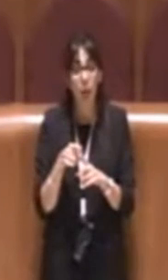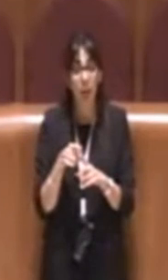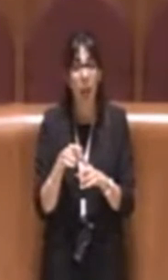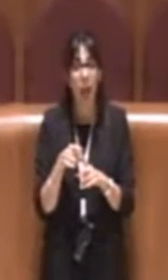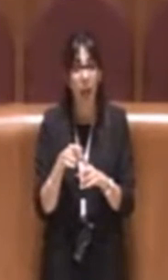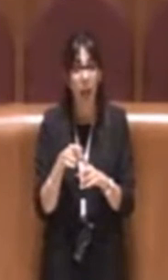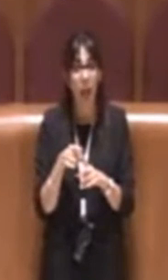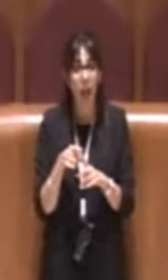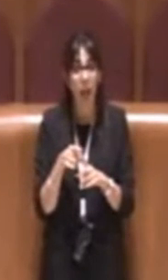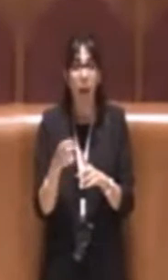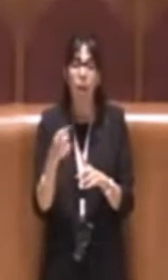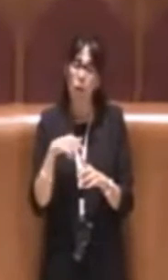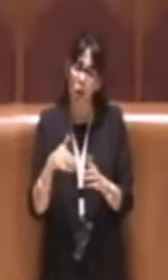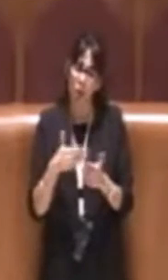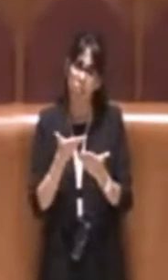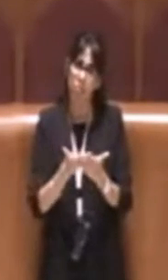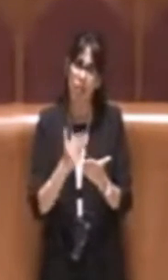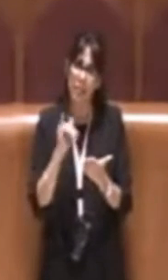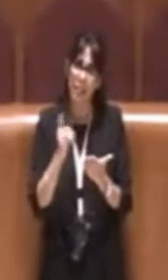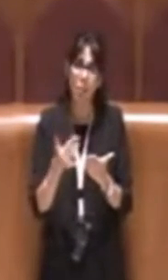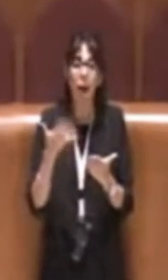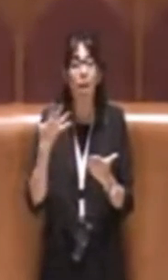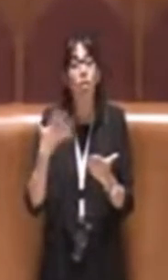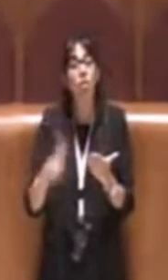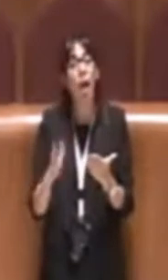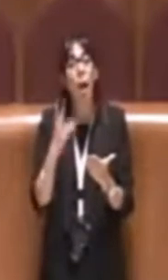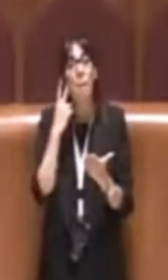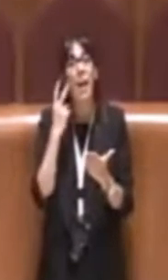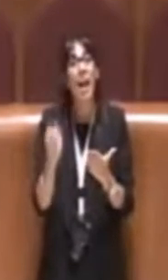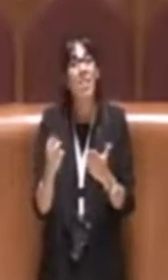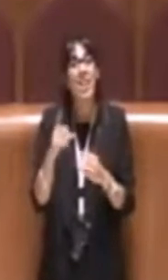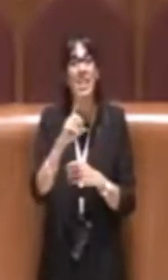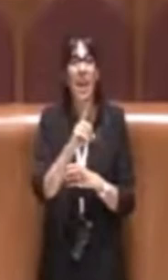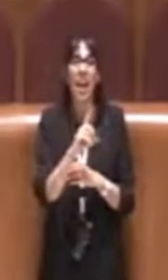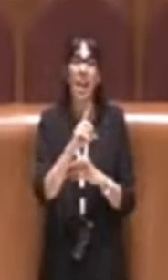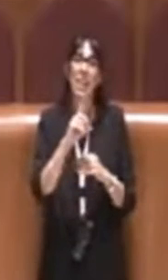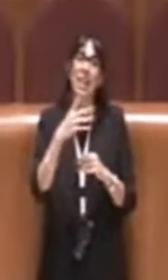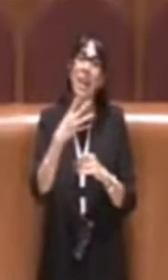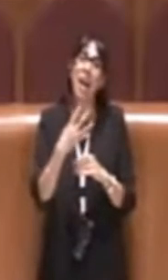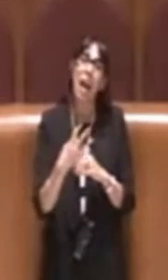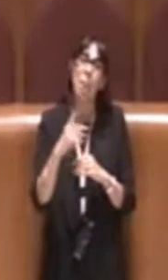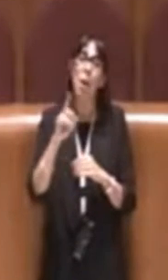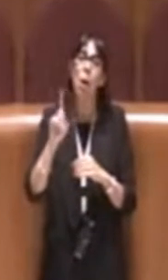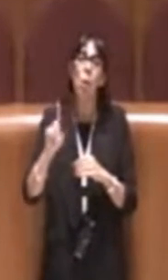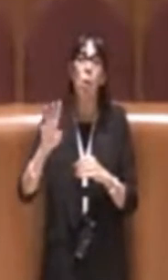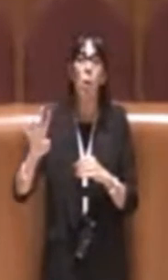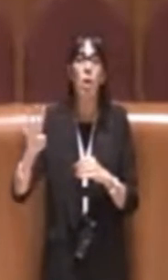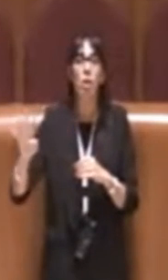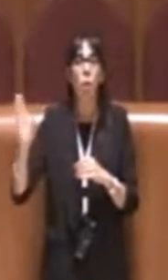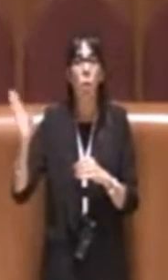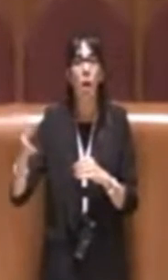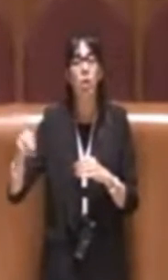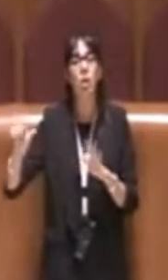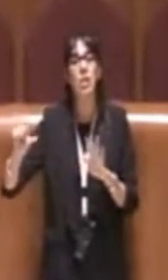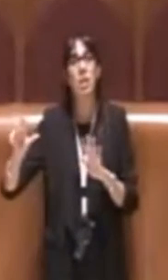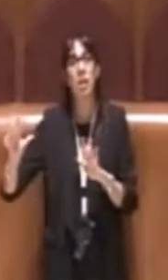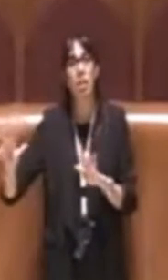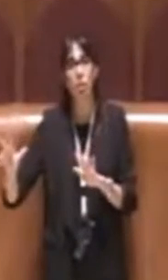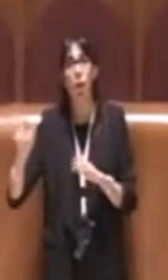noi ma è prevista dallo stesso DM 144 del 68 ed è